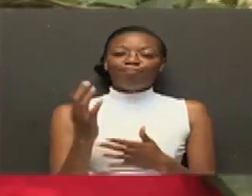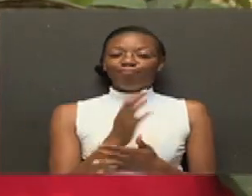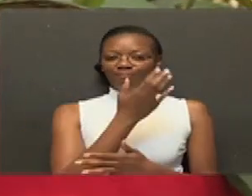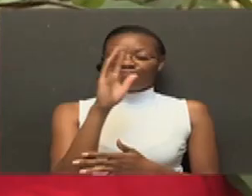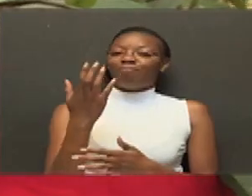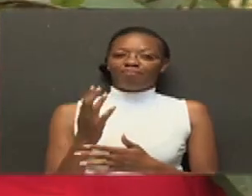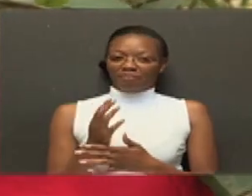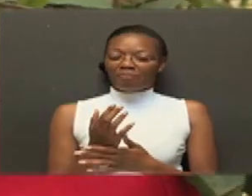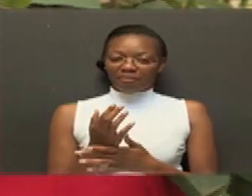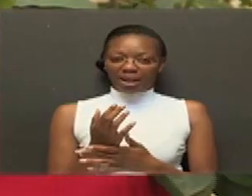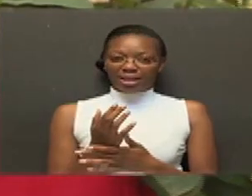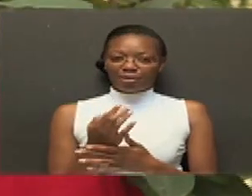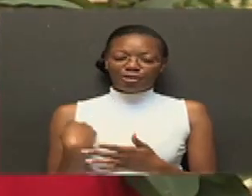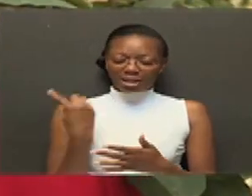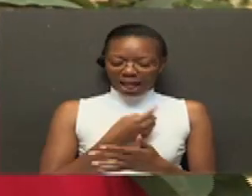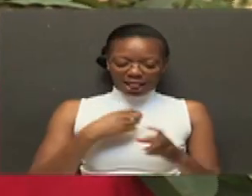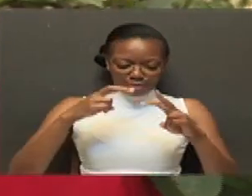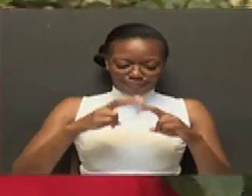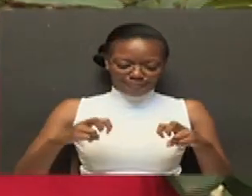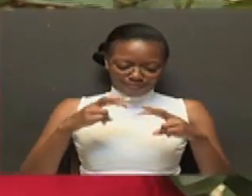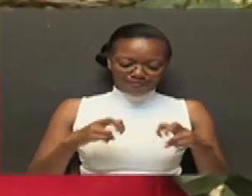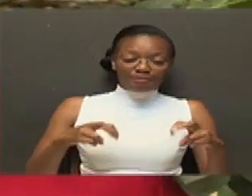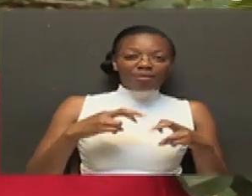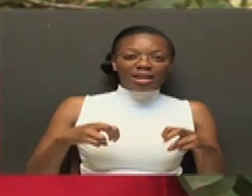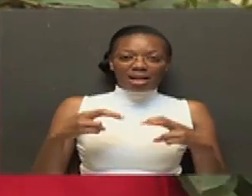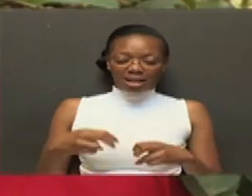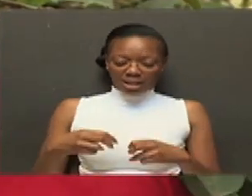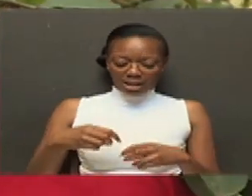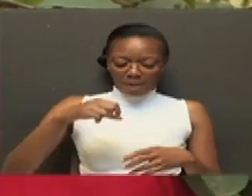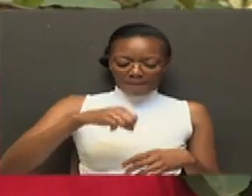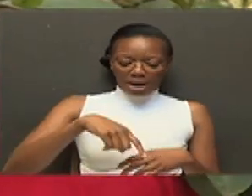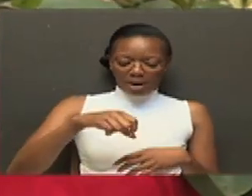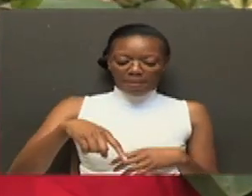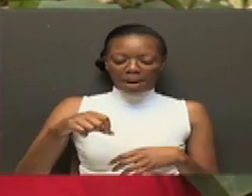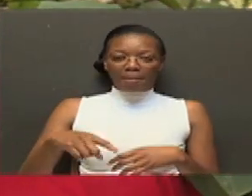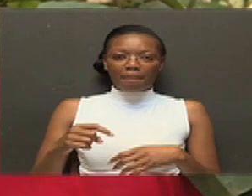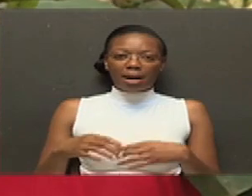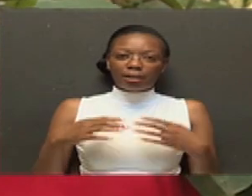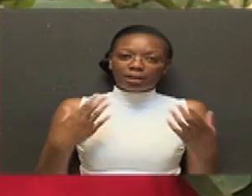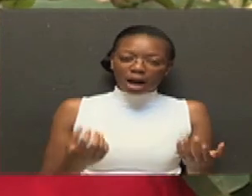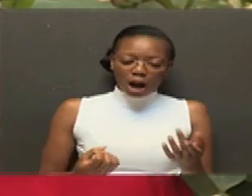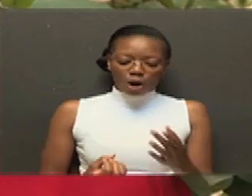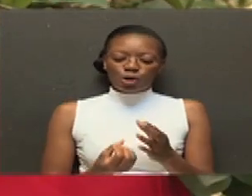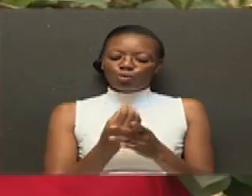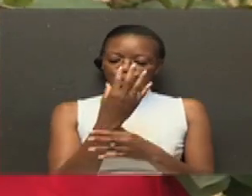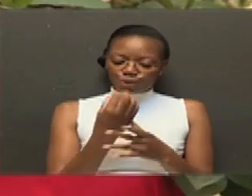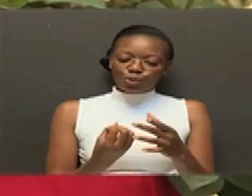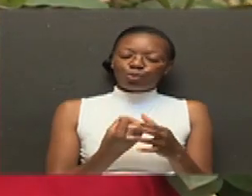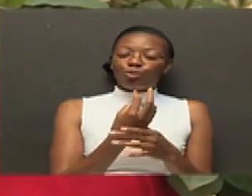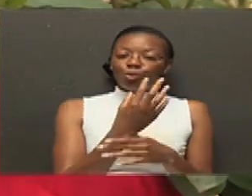Kwa hivyo, tunafanya research ya propagation Iyo diyo kumeza iyo miti